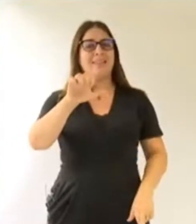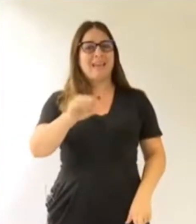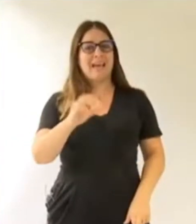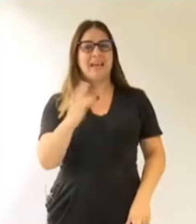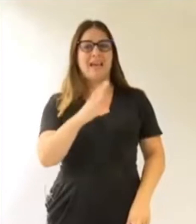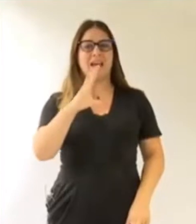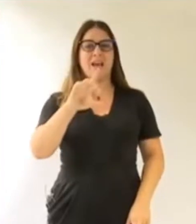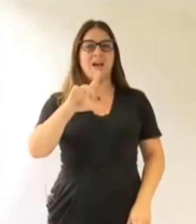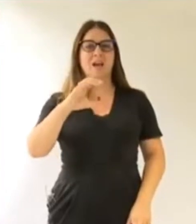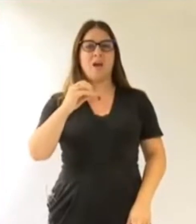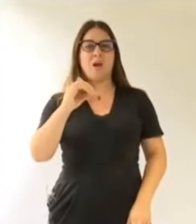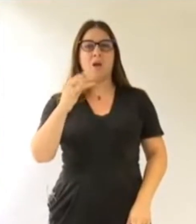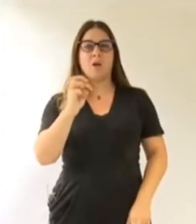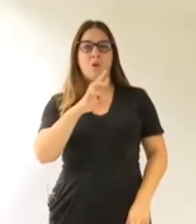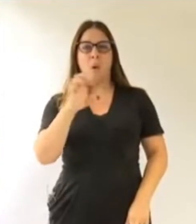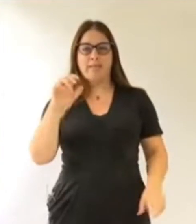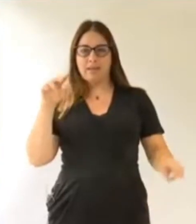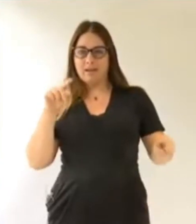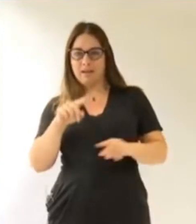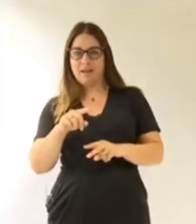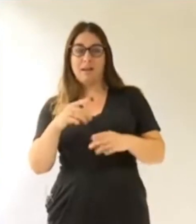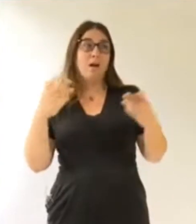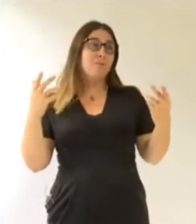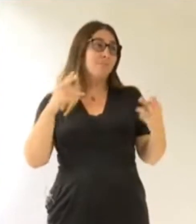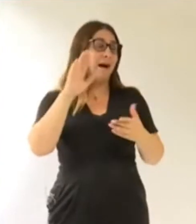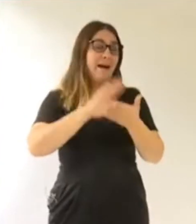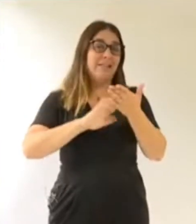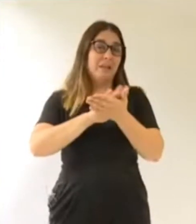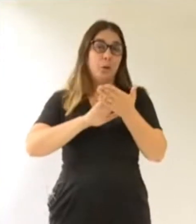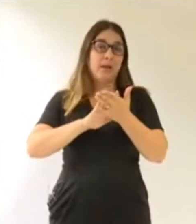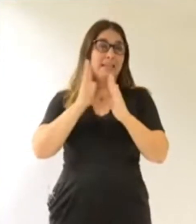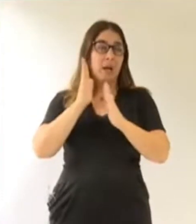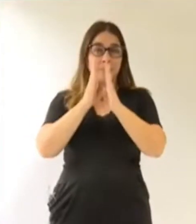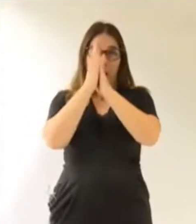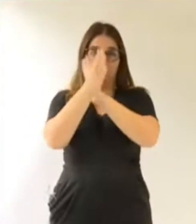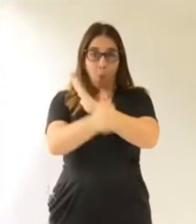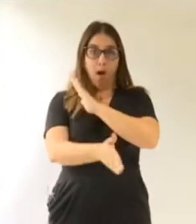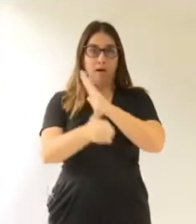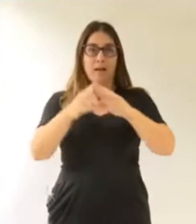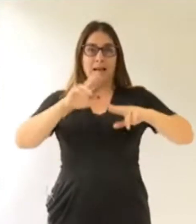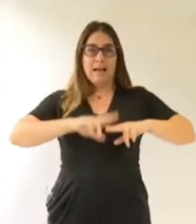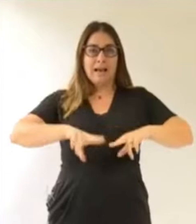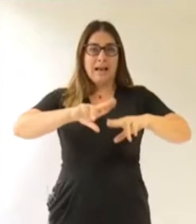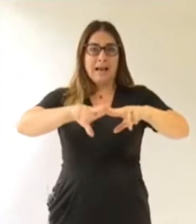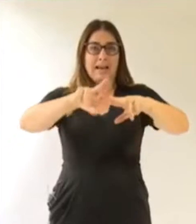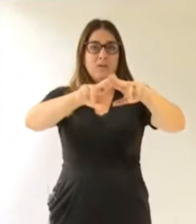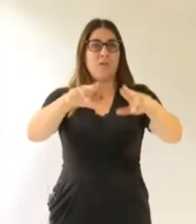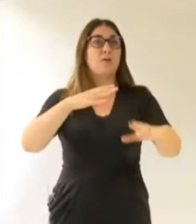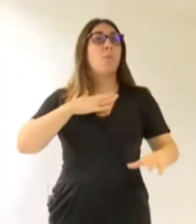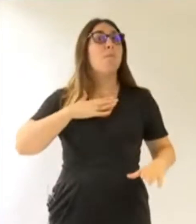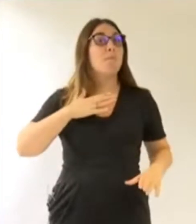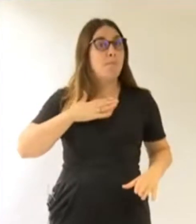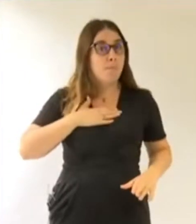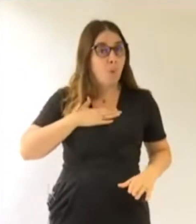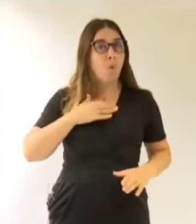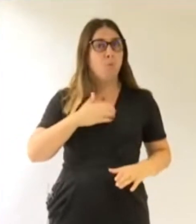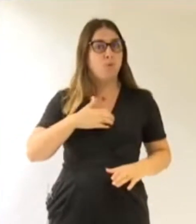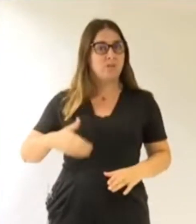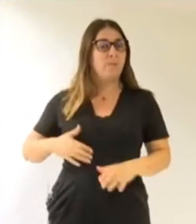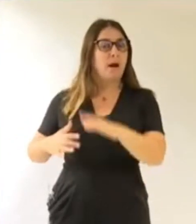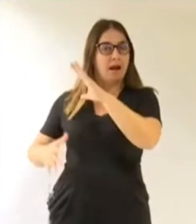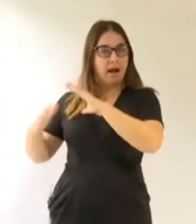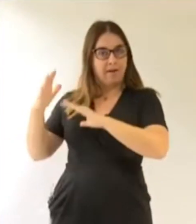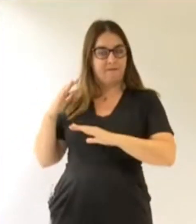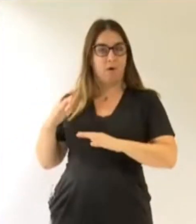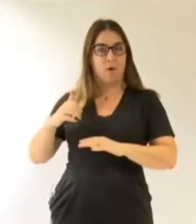vous voyez le côté droit, pardon, ça tombe comme ça, c'est une rénovation de ma municipalité. Et puis vous avez le